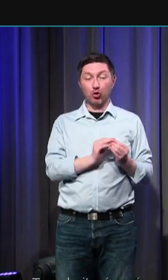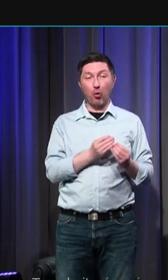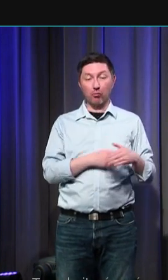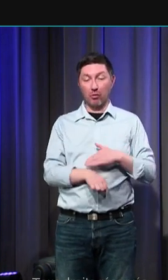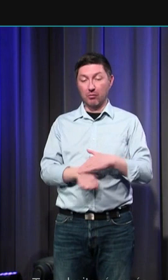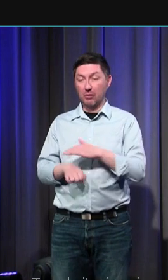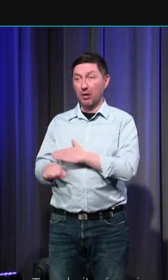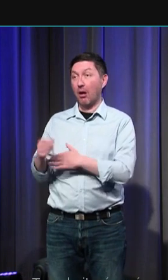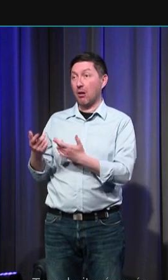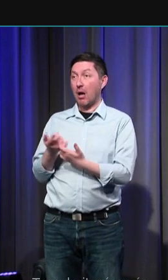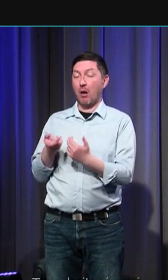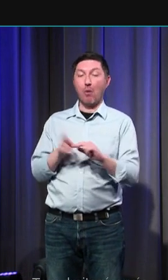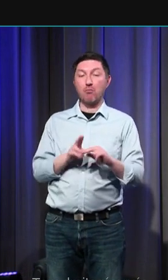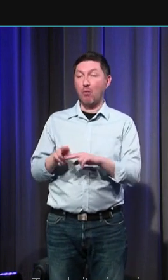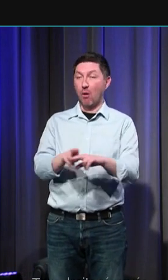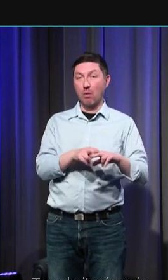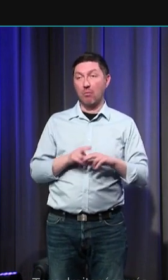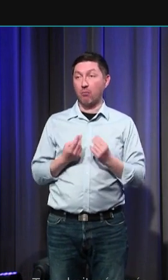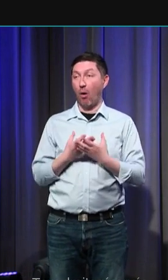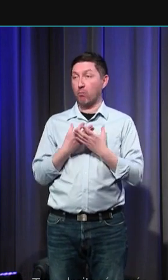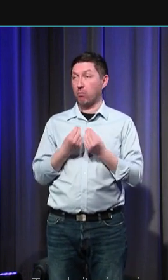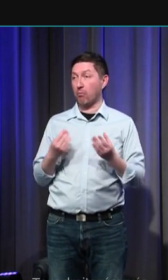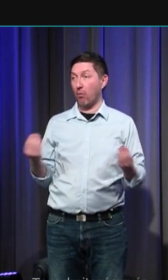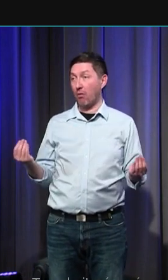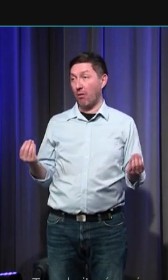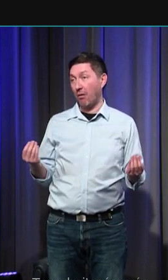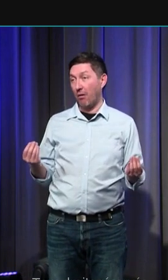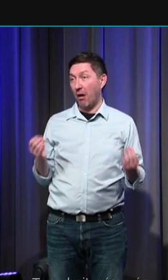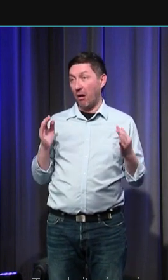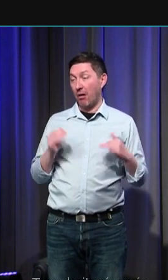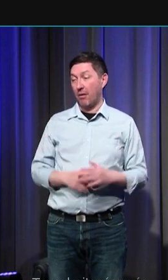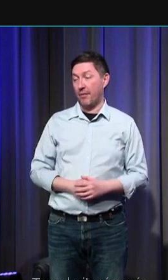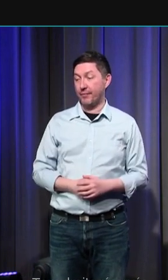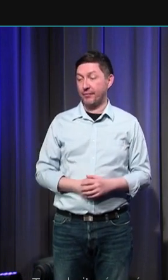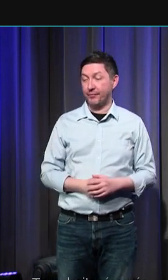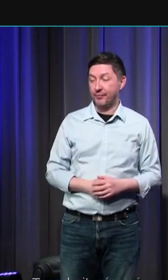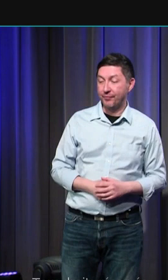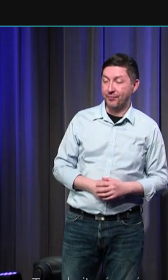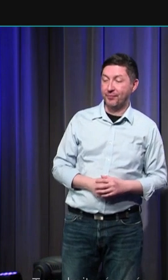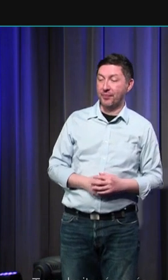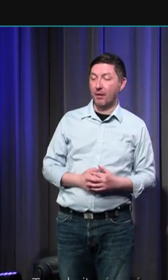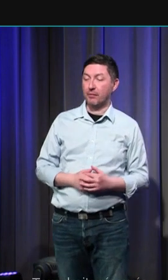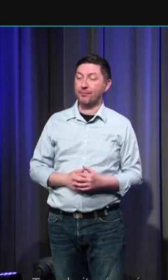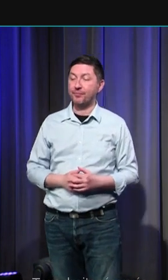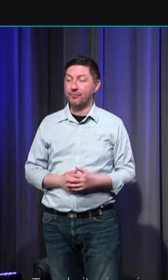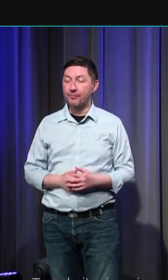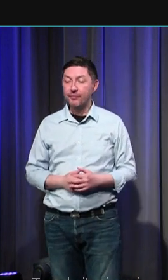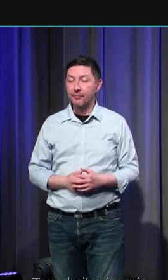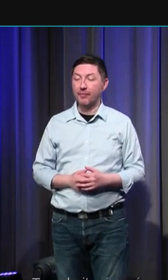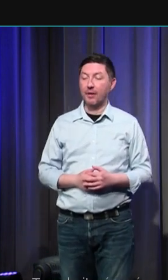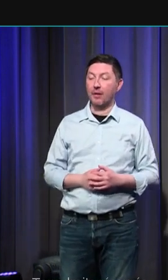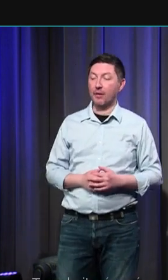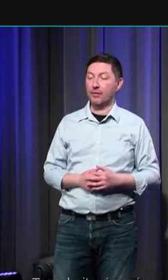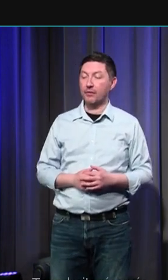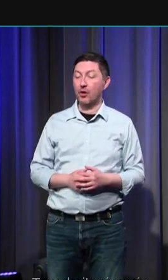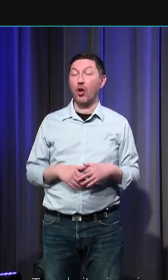enfants le taux de mortalité est colossal jusqu'au 18ème siècle et donc passé de ces